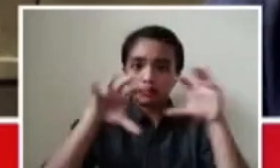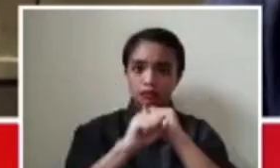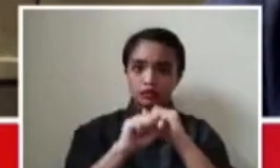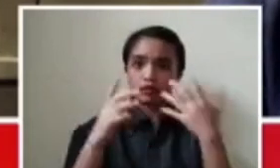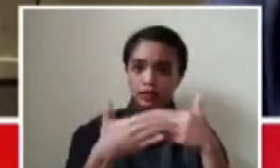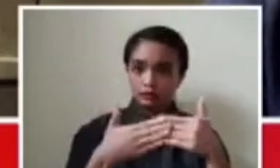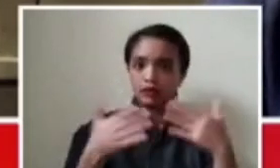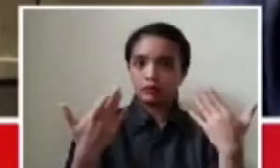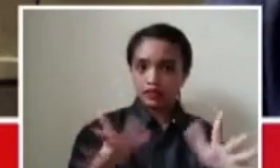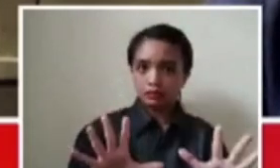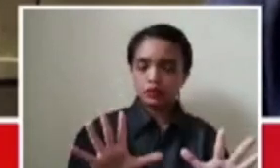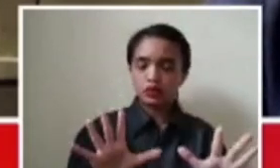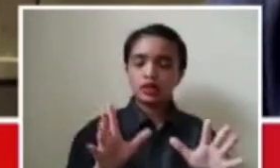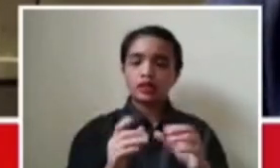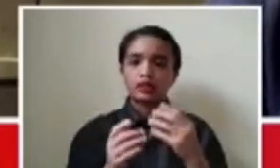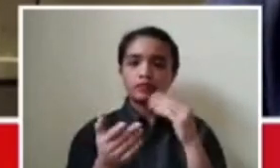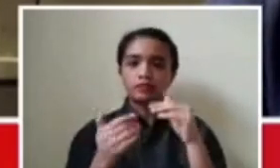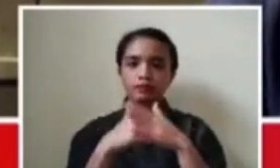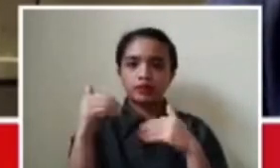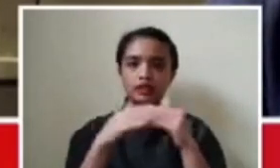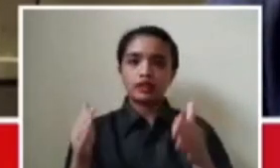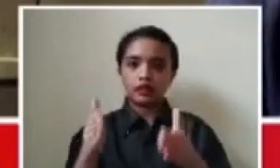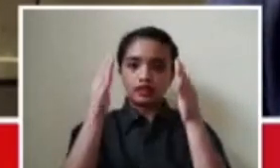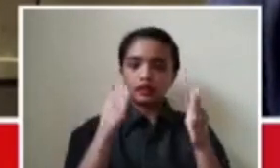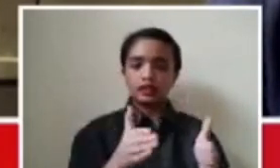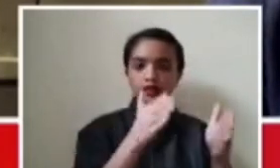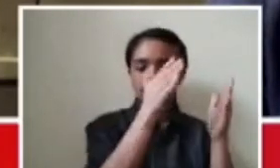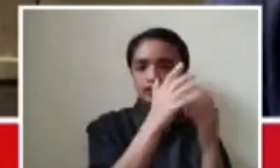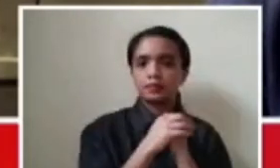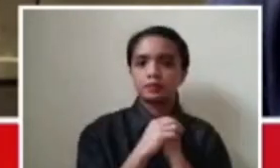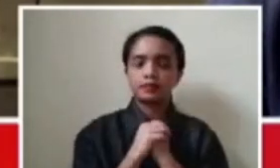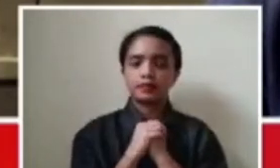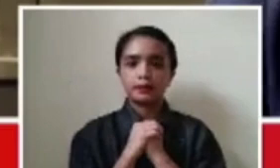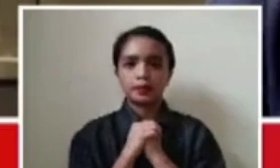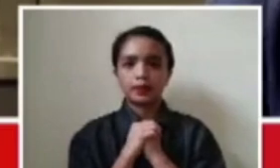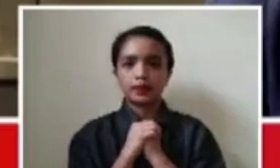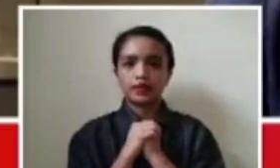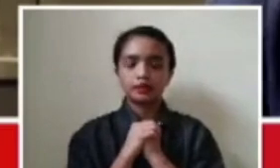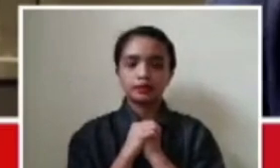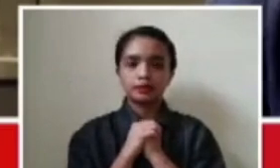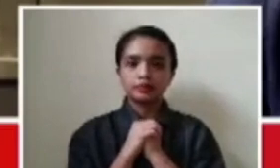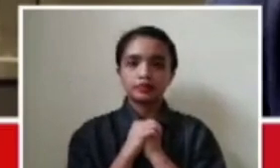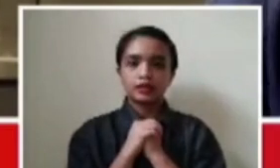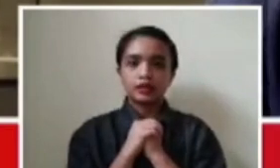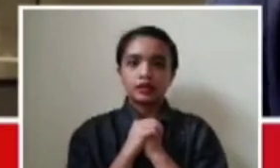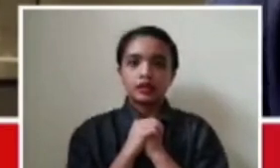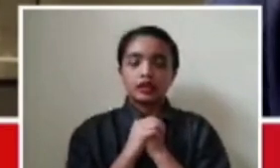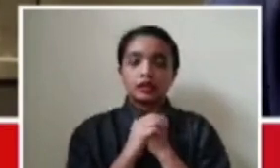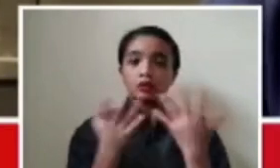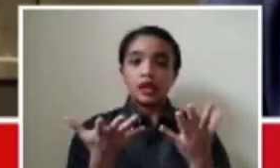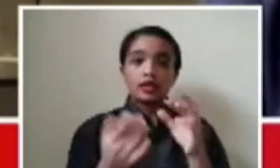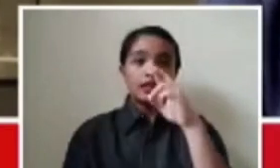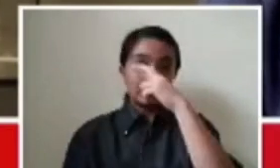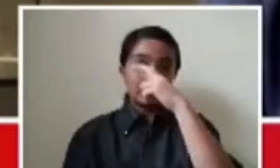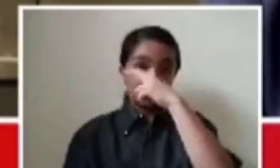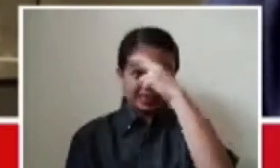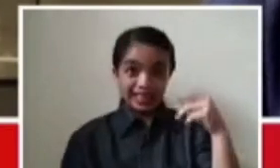dahil sa mga delays sa late release ng budget at dahil sa eleksyon late kami nakapagsimula